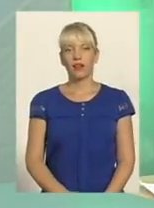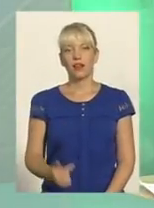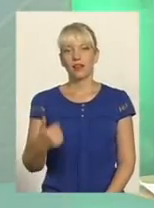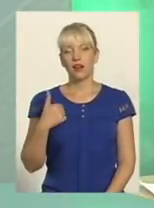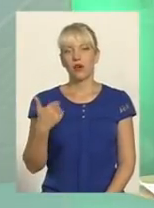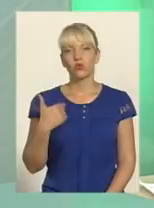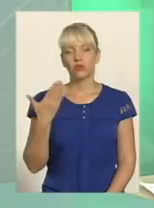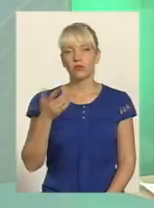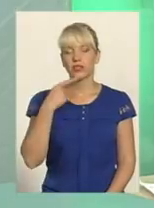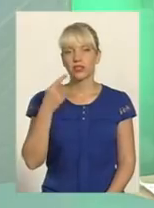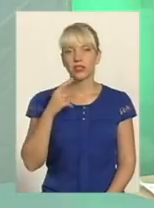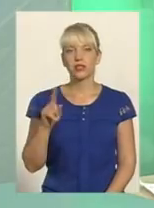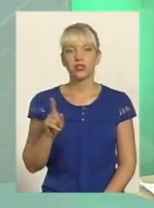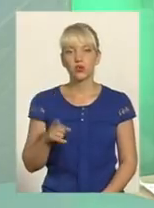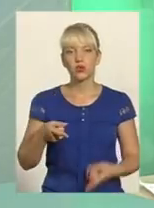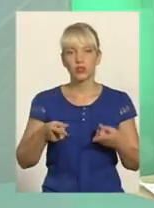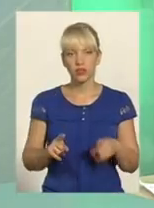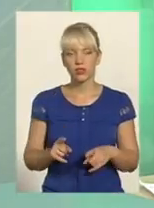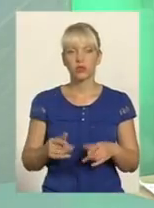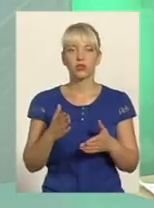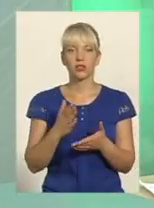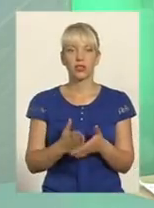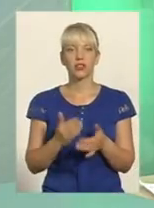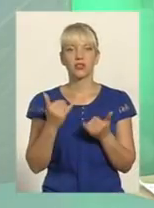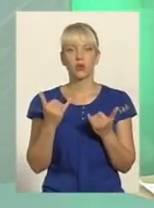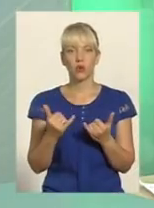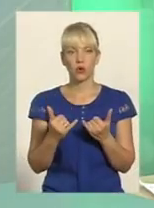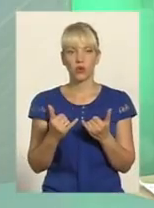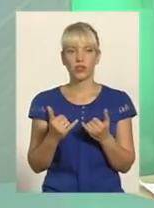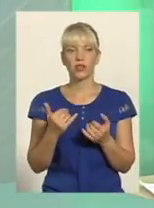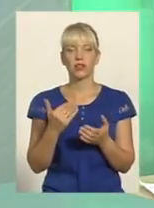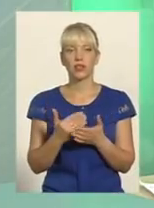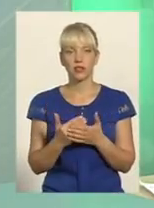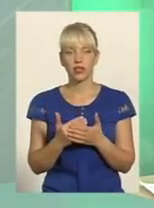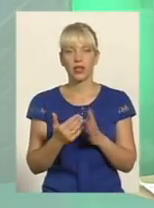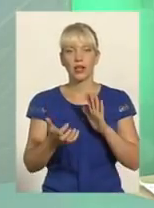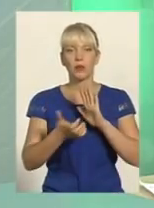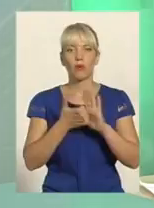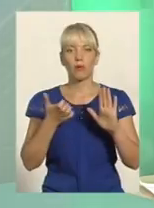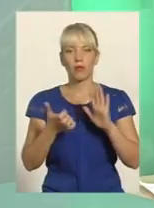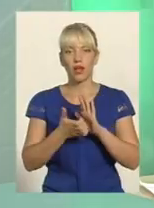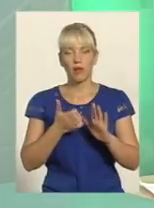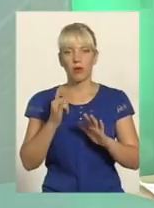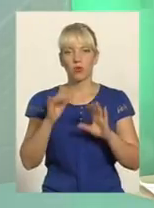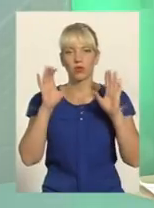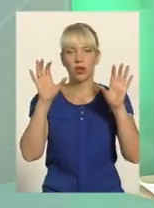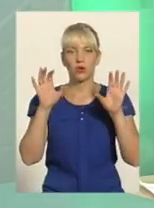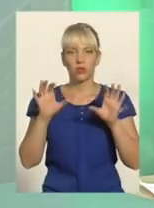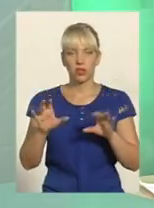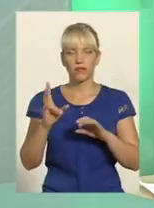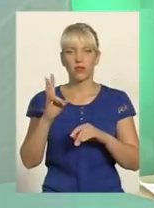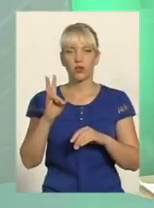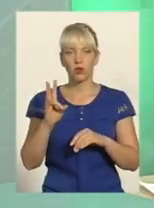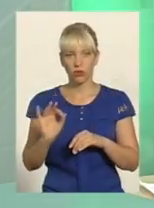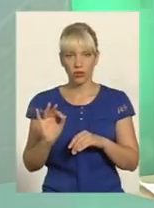дійсно є сьогодні певні пробілини в законодавстві Але разом з тим, на сьогоднішній день